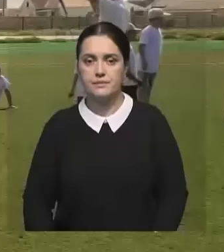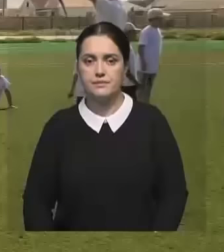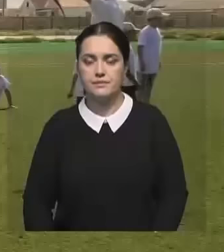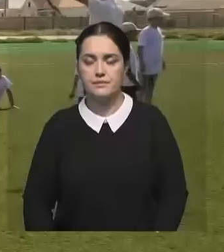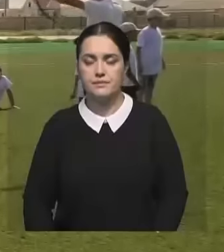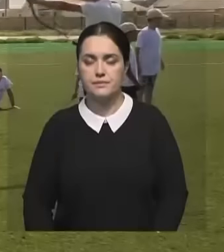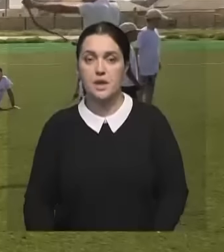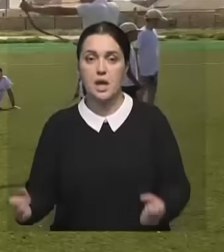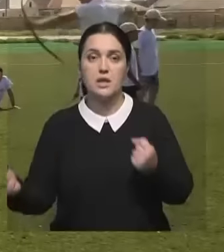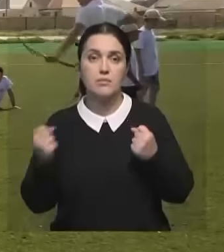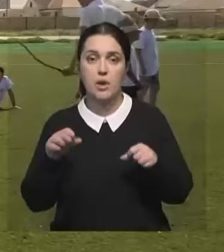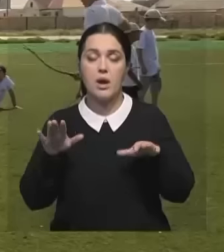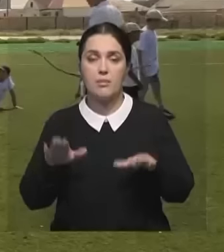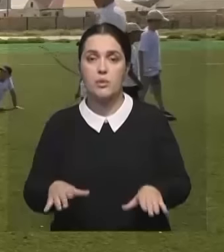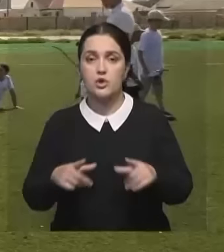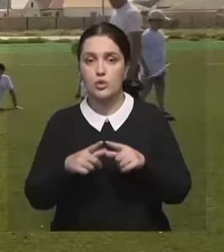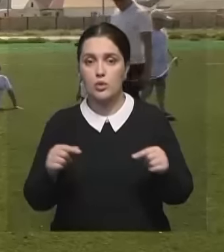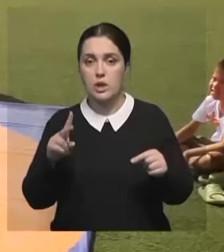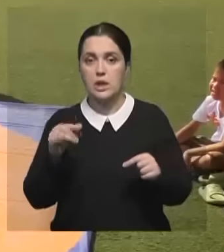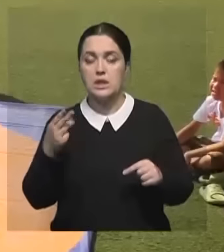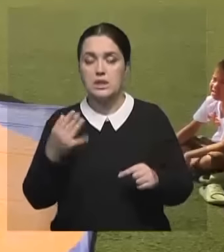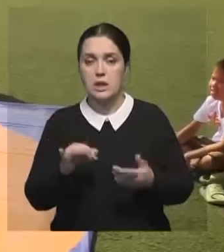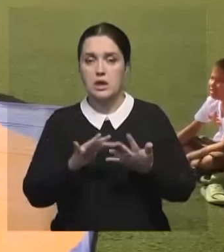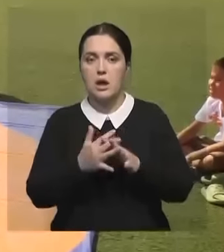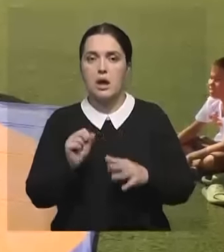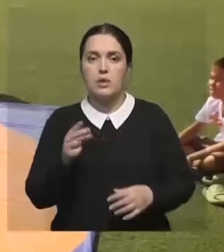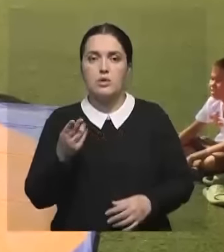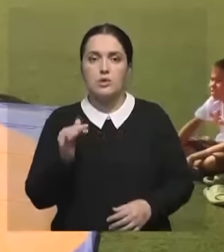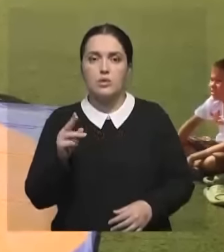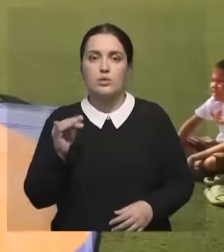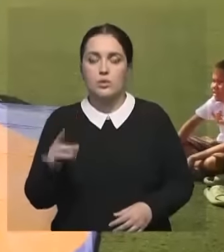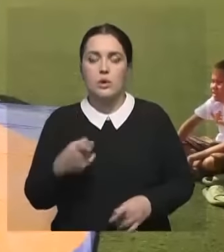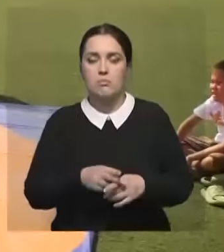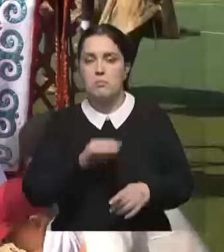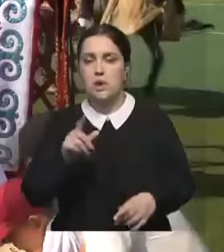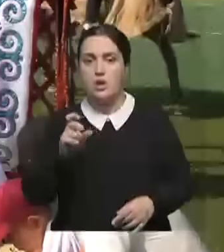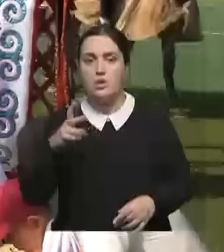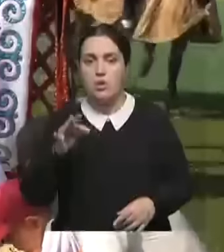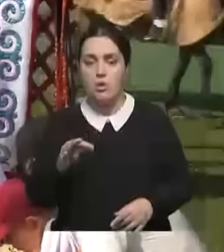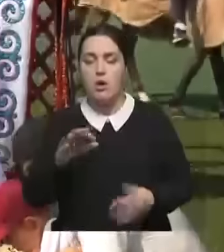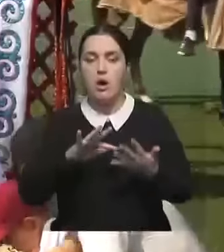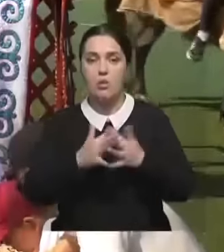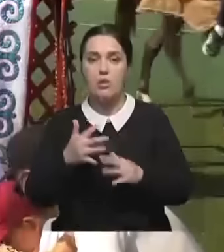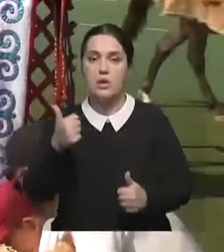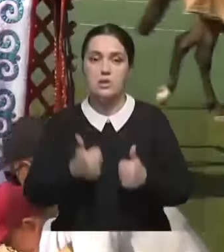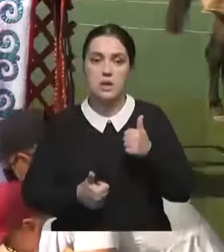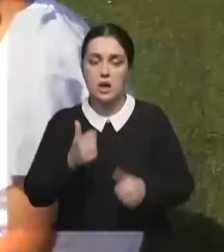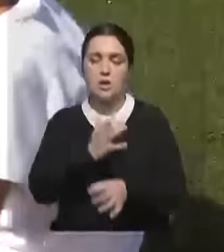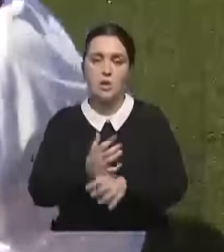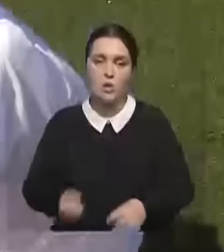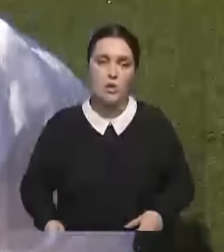Это спортивная площадка школы-лицея села Акшукур. Этим летом она стала этнаулом. Дети соревнуются здесь в осы-коту,